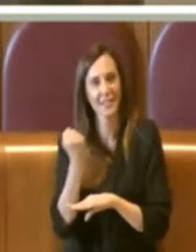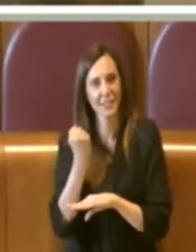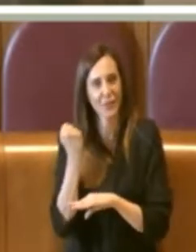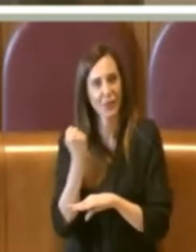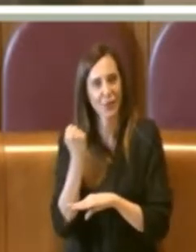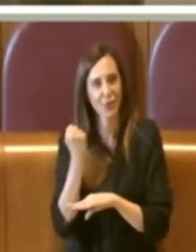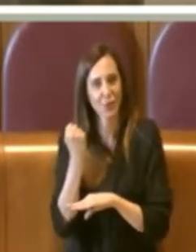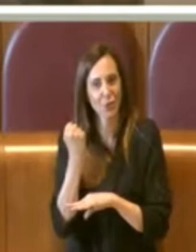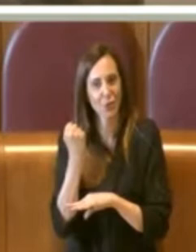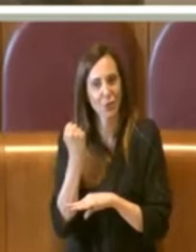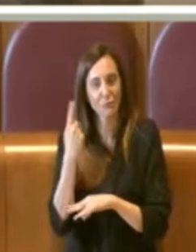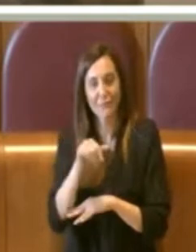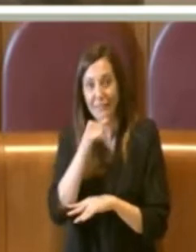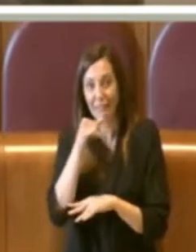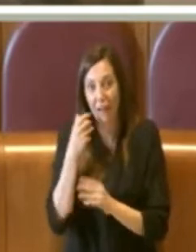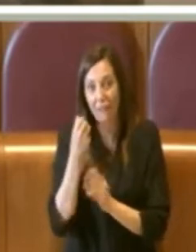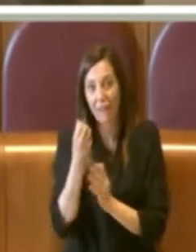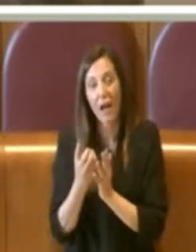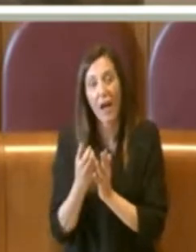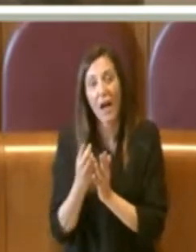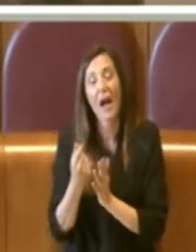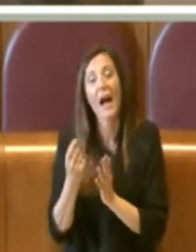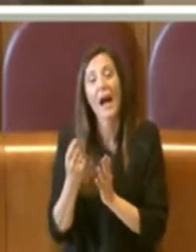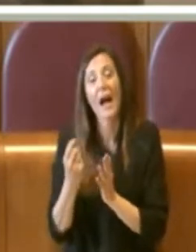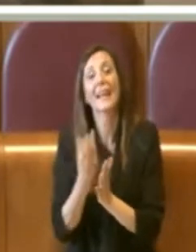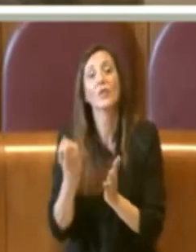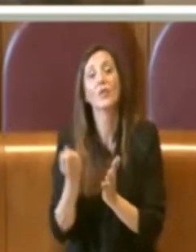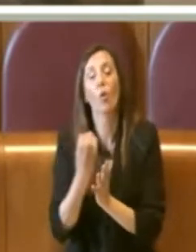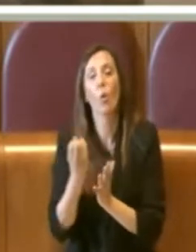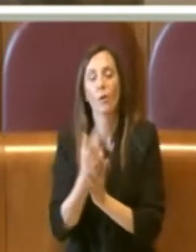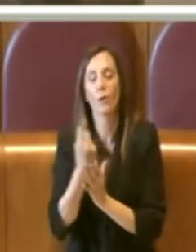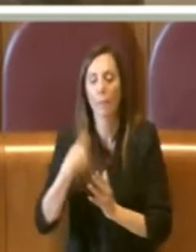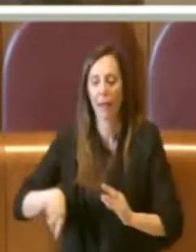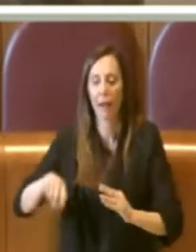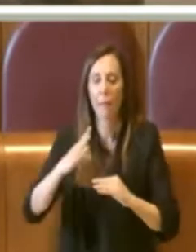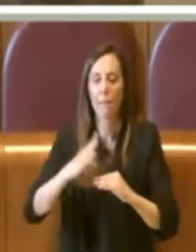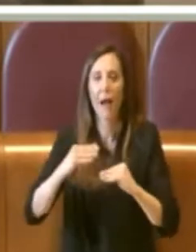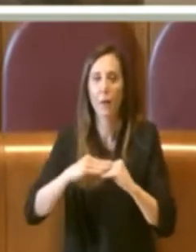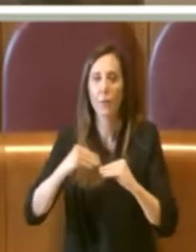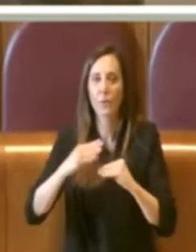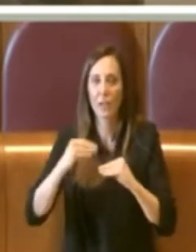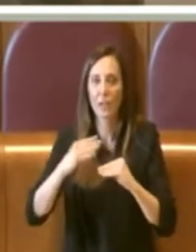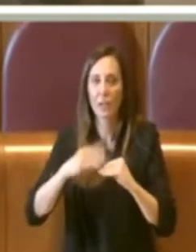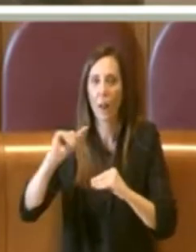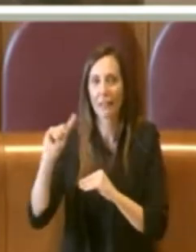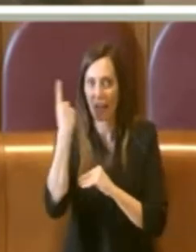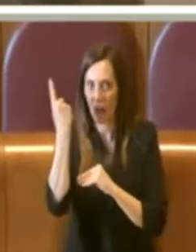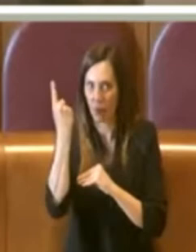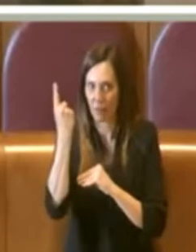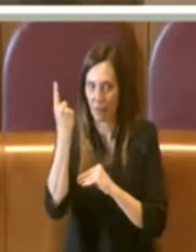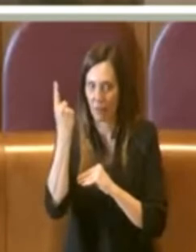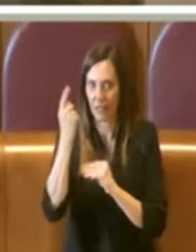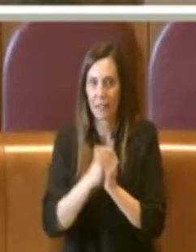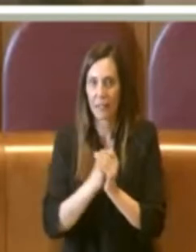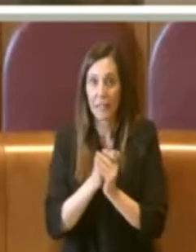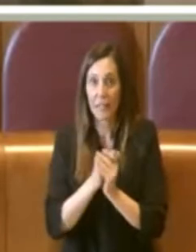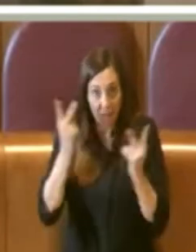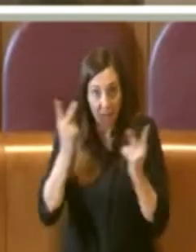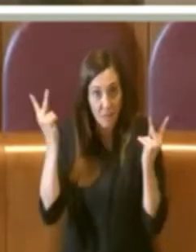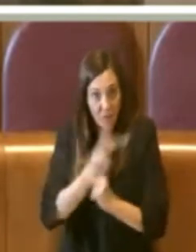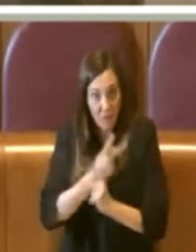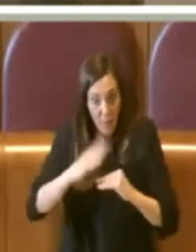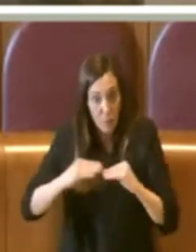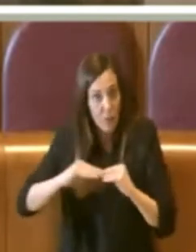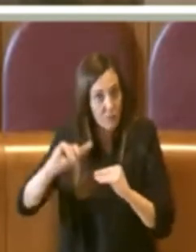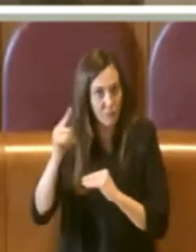le risorse necessarie per la manutenzione straordinaria, tra virgolette, perché poi in realtà non è una vera e vera manutenzione